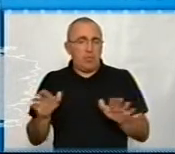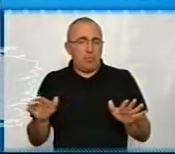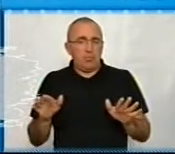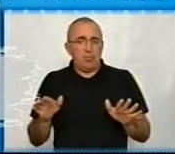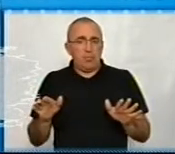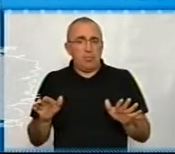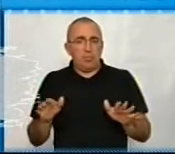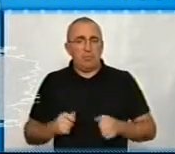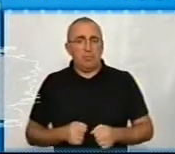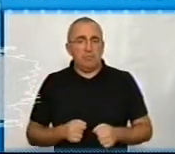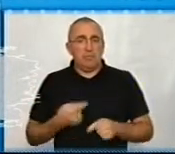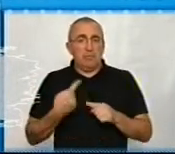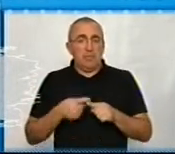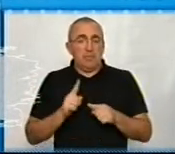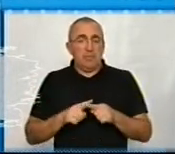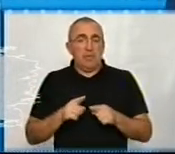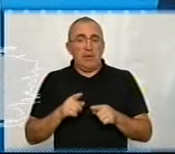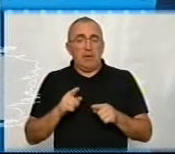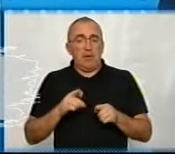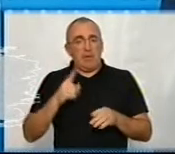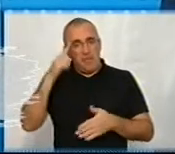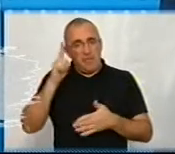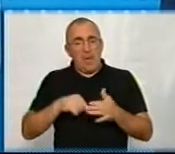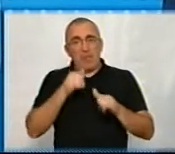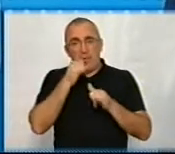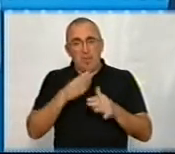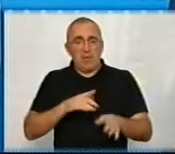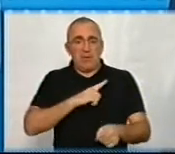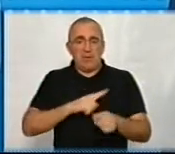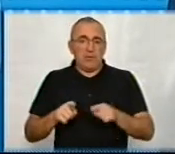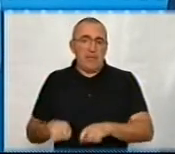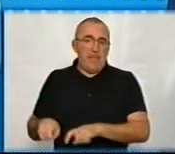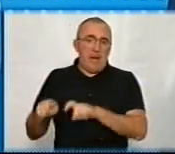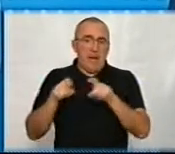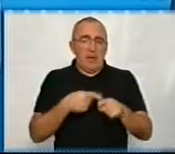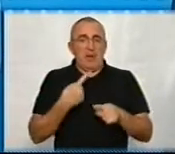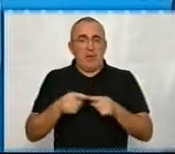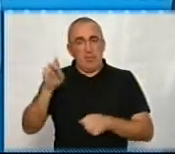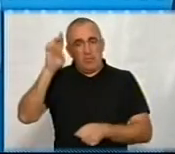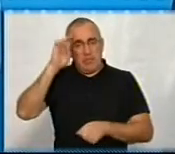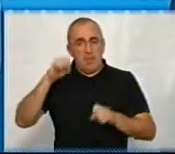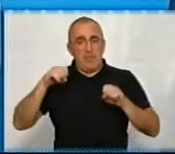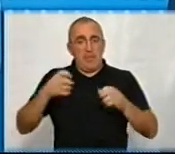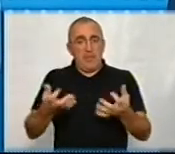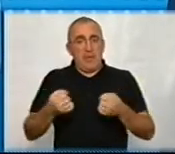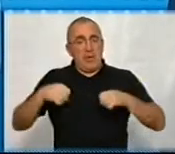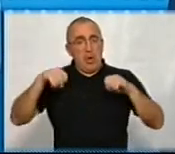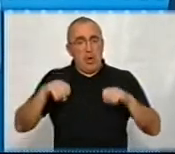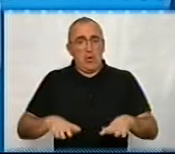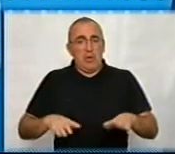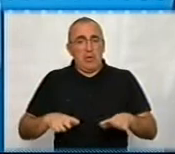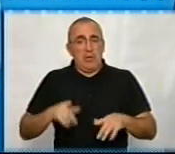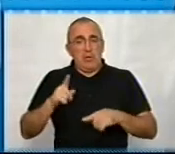ну, так, напевно, не можна було швидко переходити, тому в державі прийнято було таке рішення